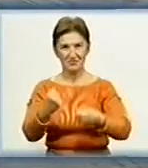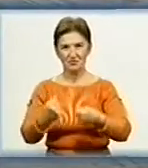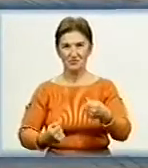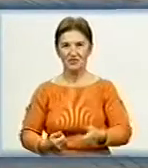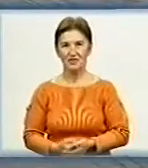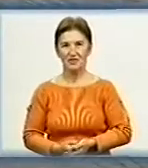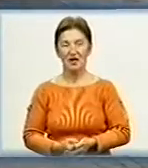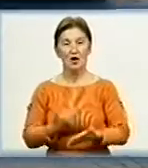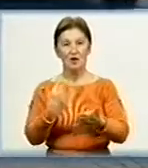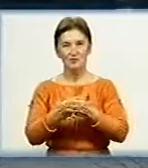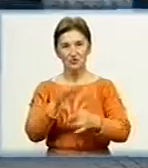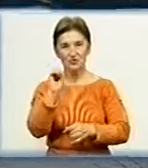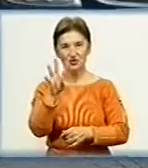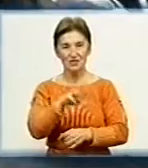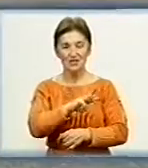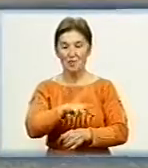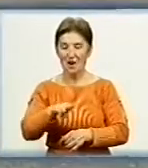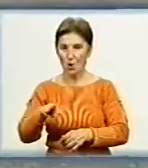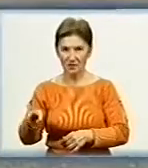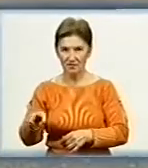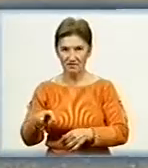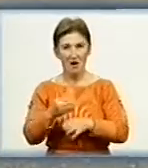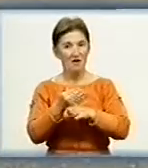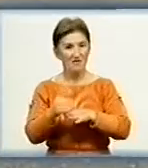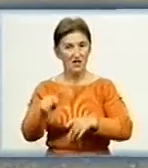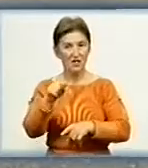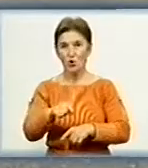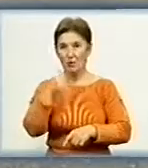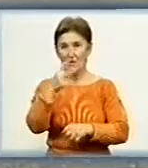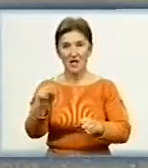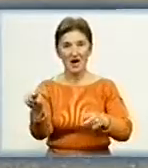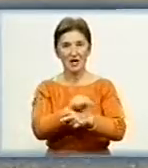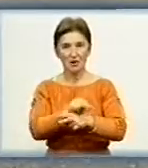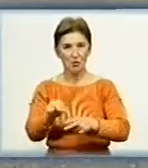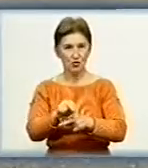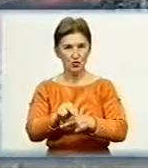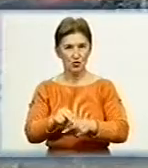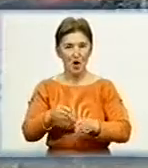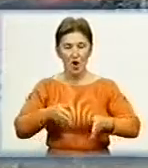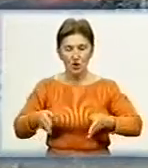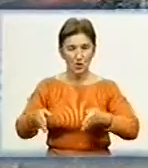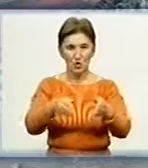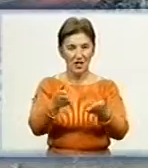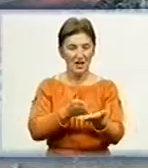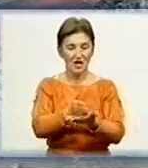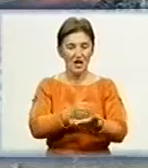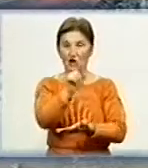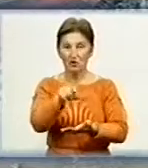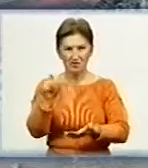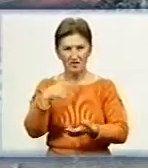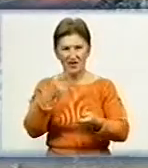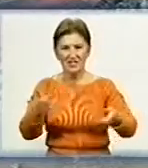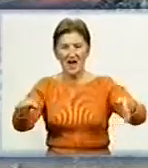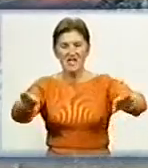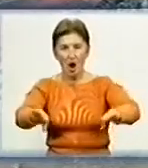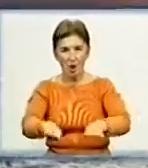Близько 14 мільйонів гривень. Таку суму виділили цьогоріч на ремонт доріг обласного центру. Шановники кажуть, ямковий ремонт вже